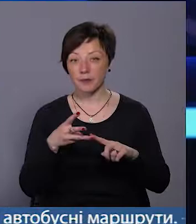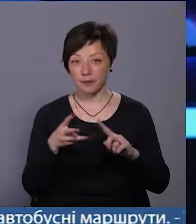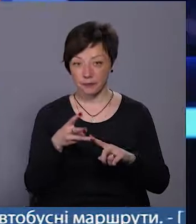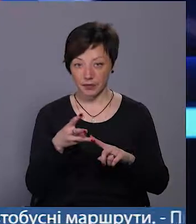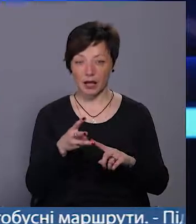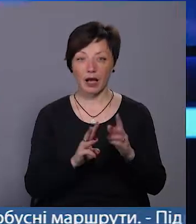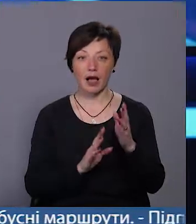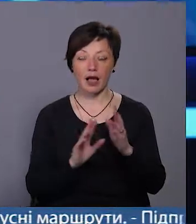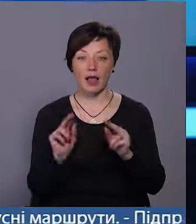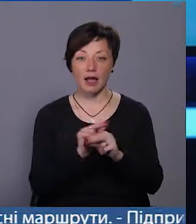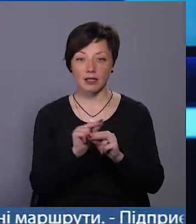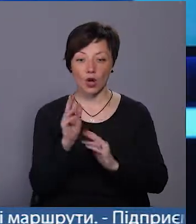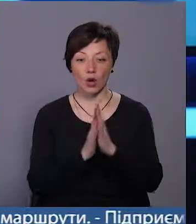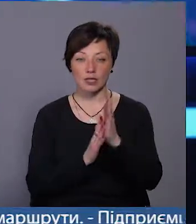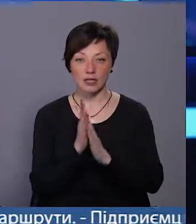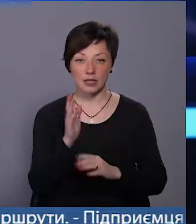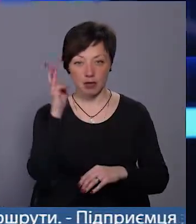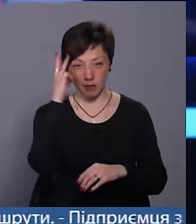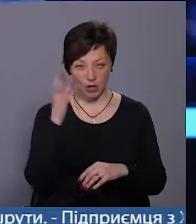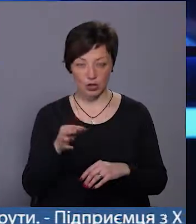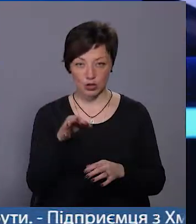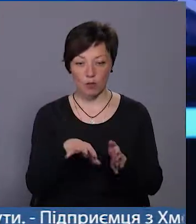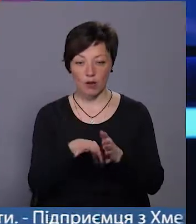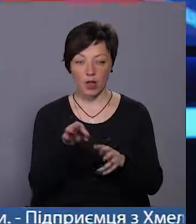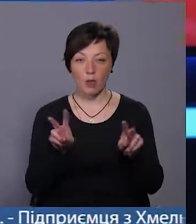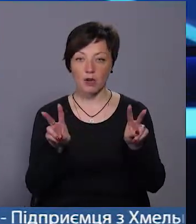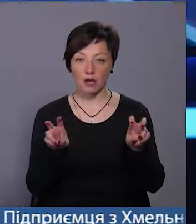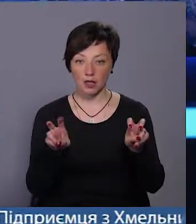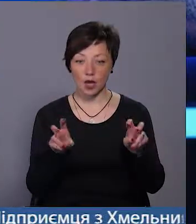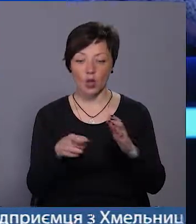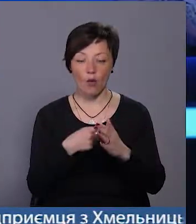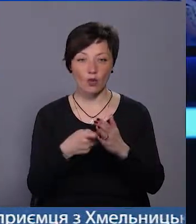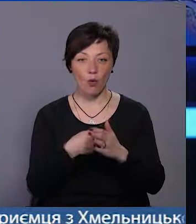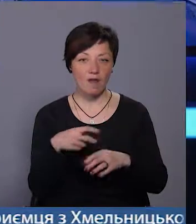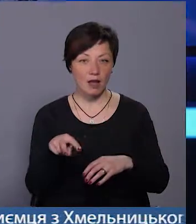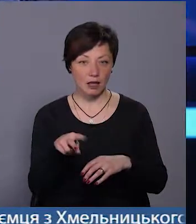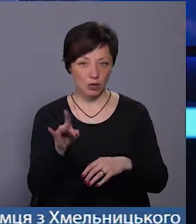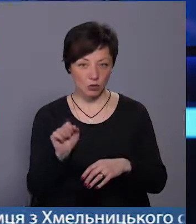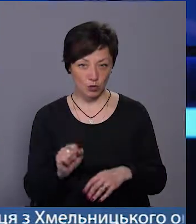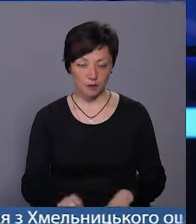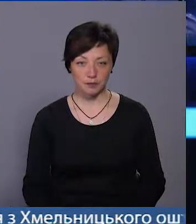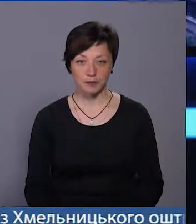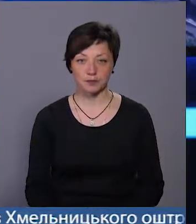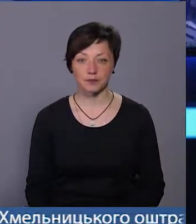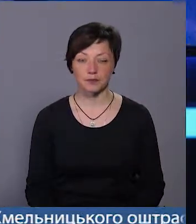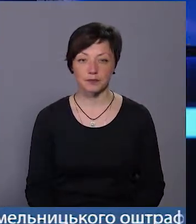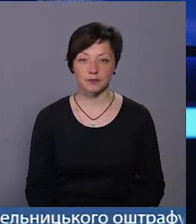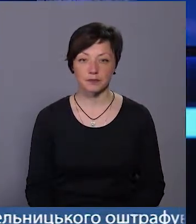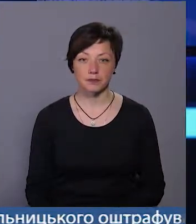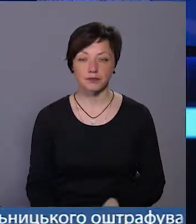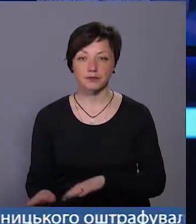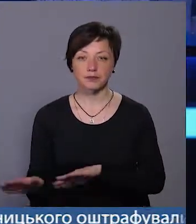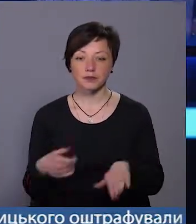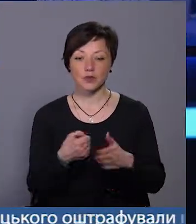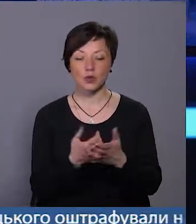Лікарські рослини Хмельниччини Валентина Говоруна обрано у номінації «Довідкова література». До Дня